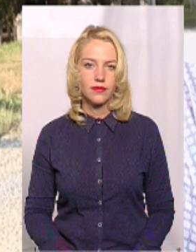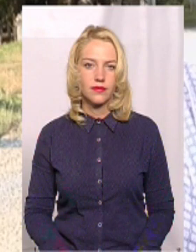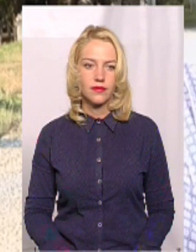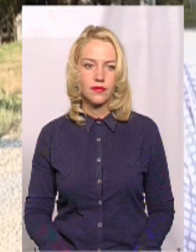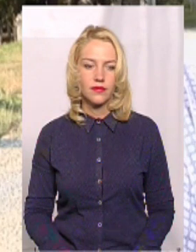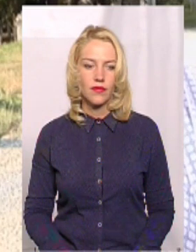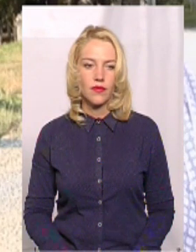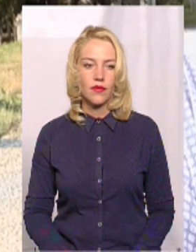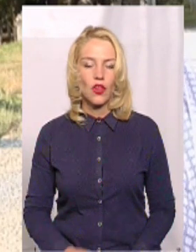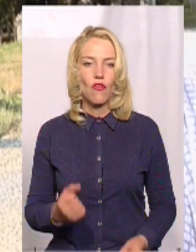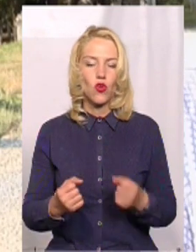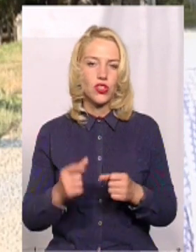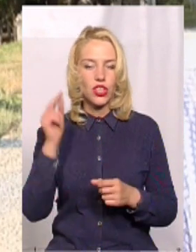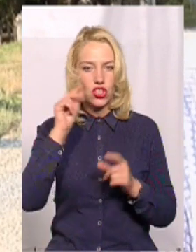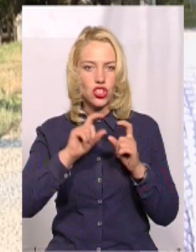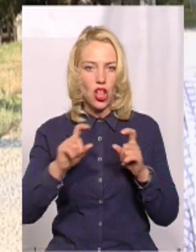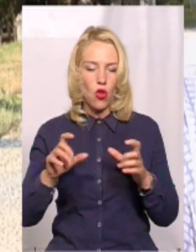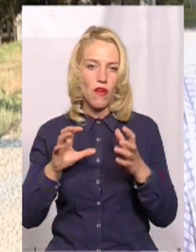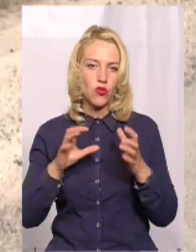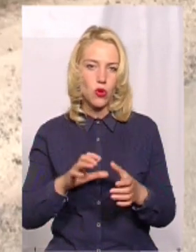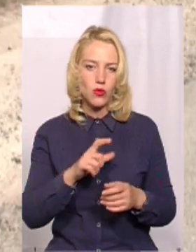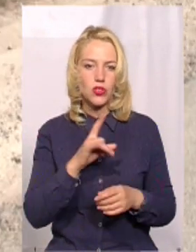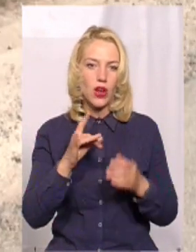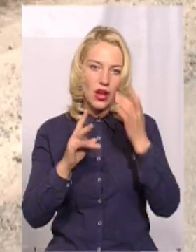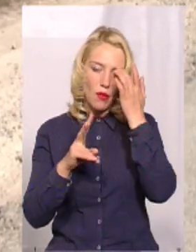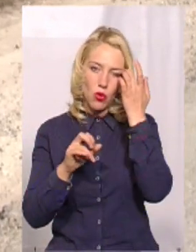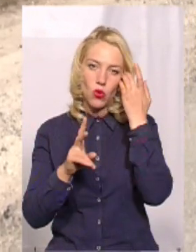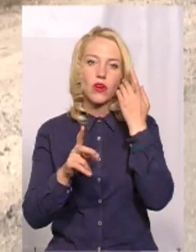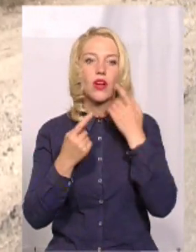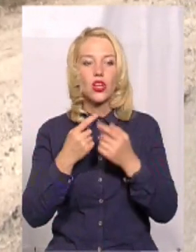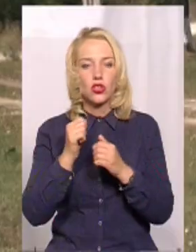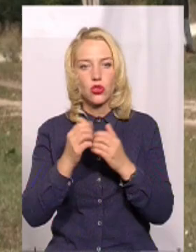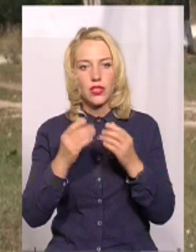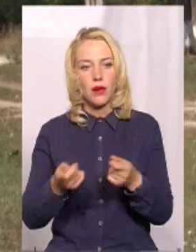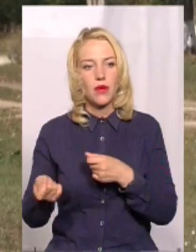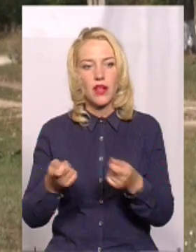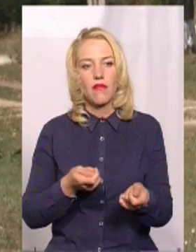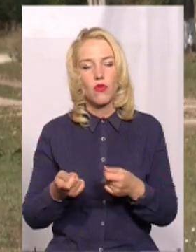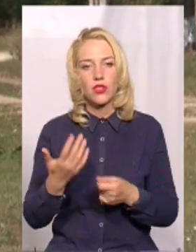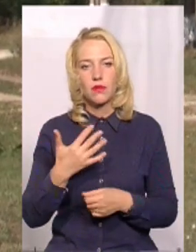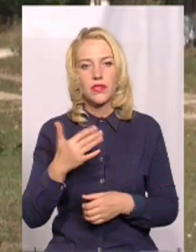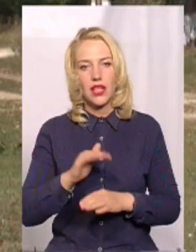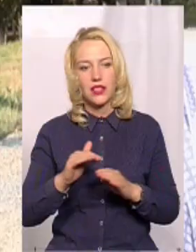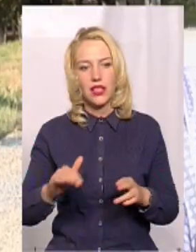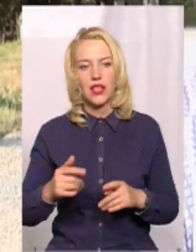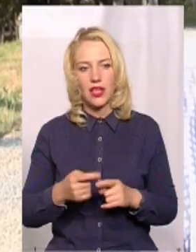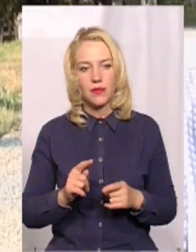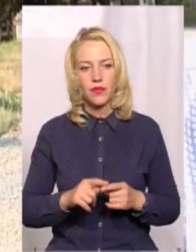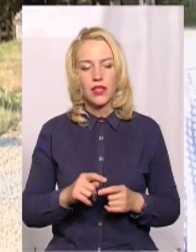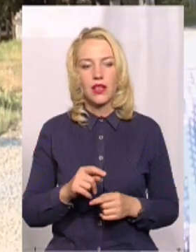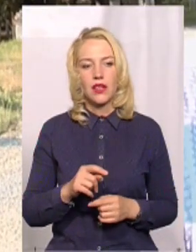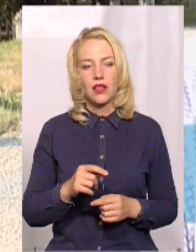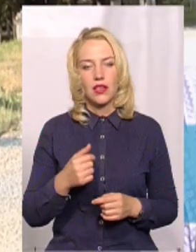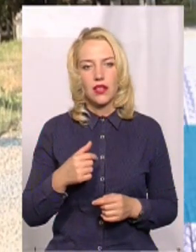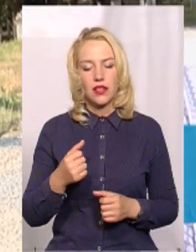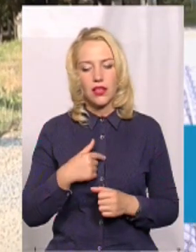Водій шкільного автобусу Олег Храплюк щодня перевозить 50 дітей. Різич з маршрутом села Медубівка Кутківці-Закупне. Я долаю